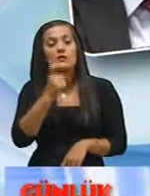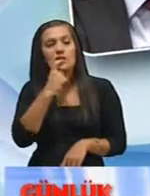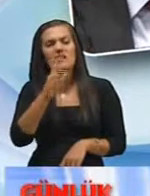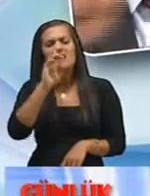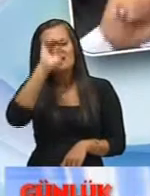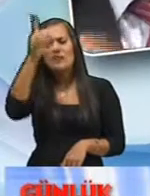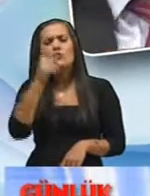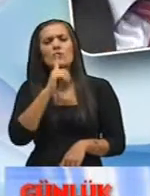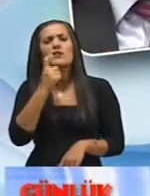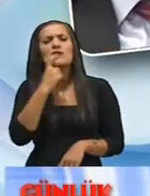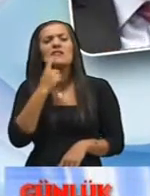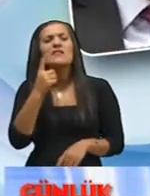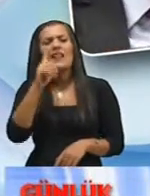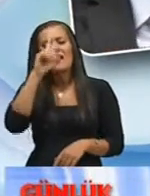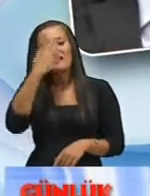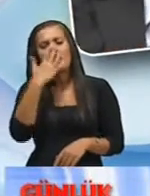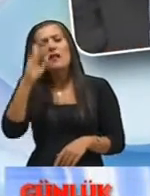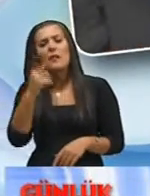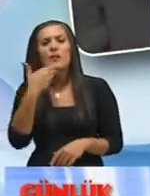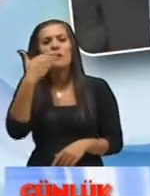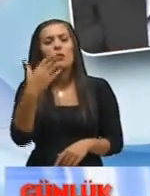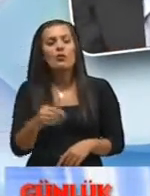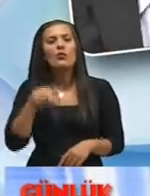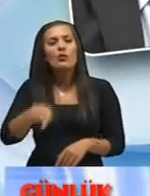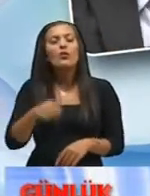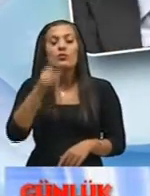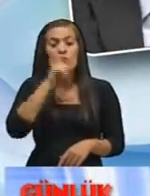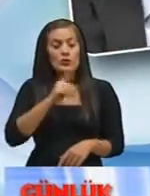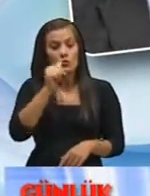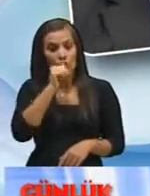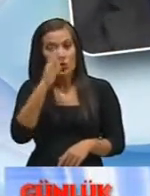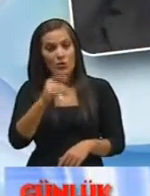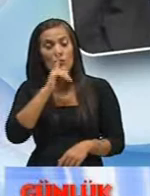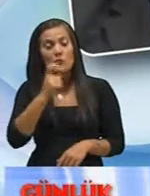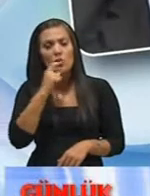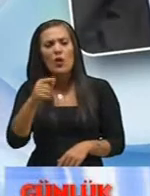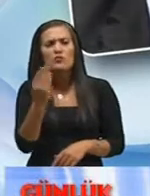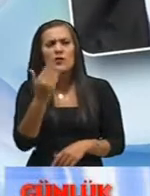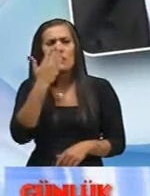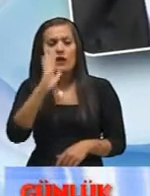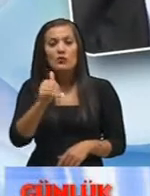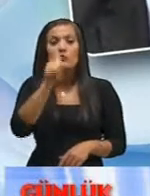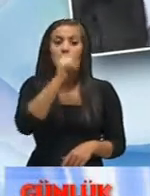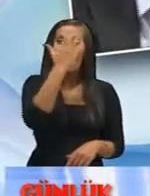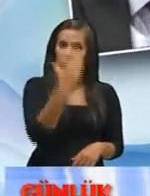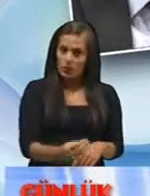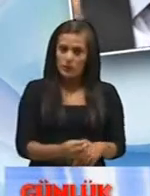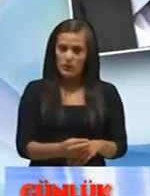sadece su yüzyılı Çok yalın bir tarif Suyu olan ülkelerin yüzyılı O da yalın Suyu olup da